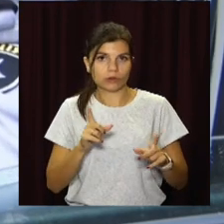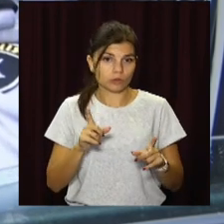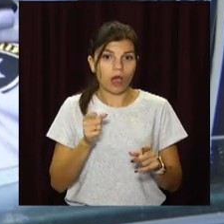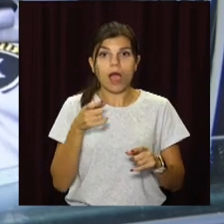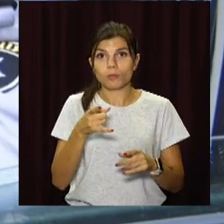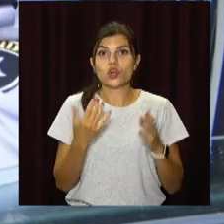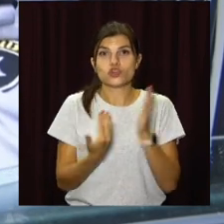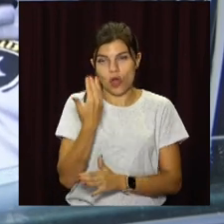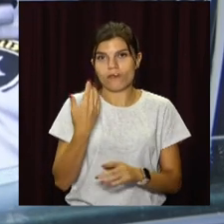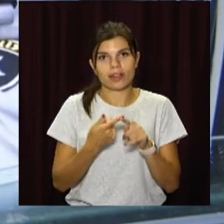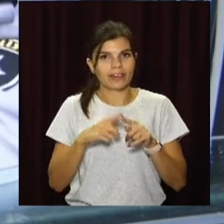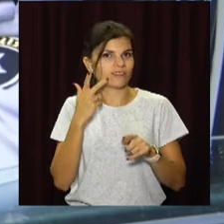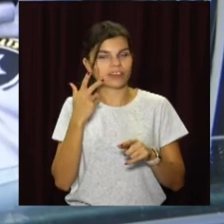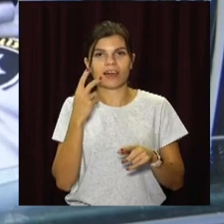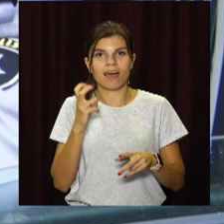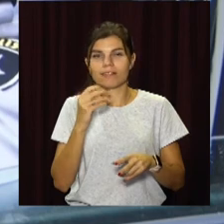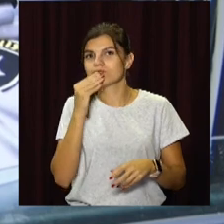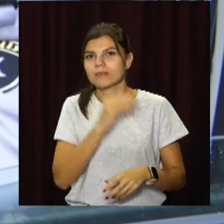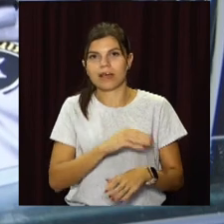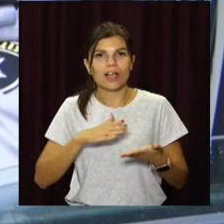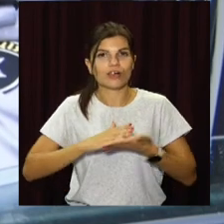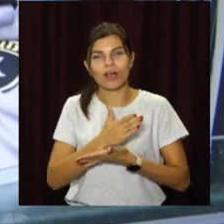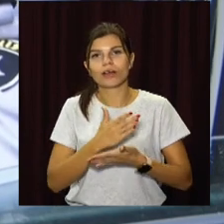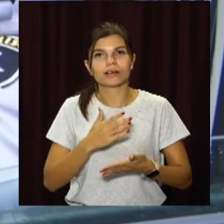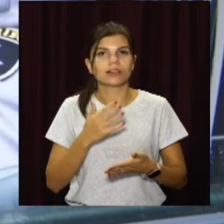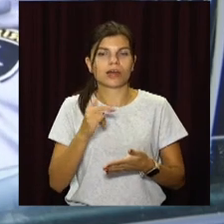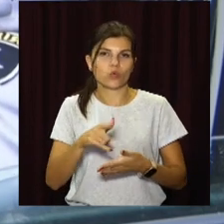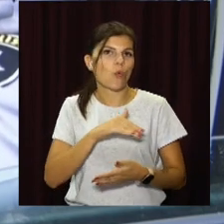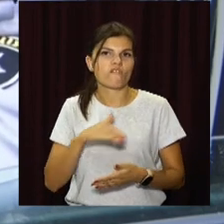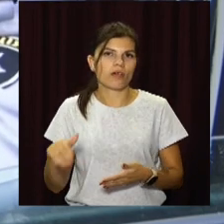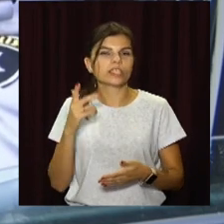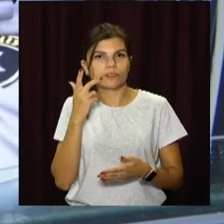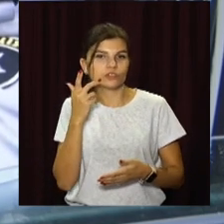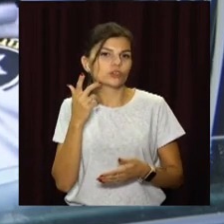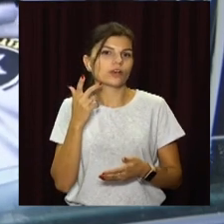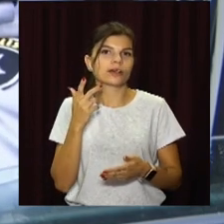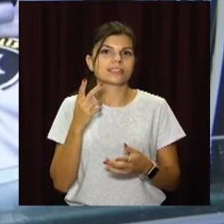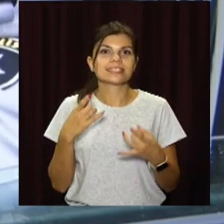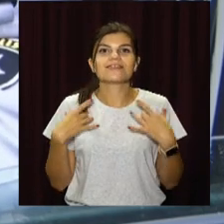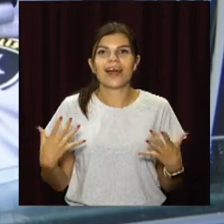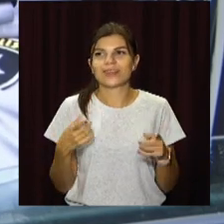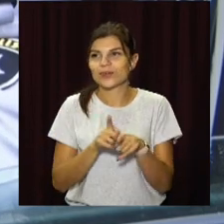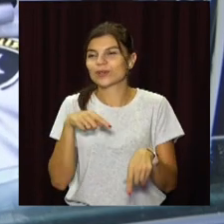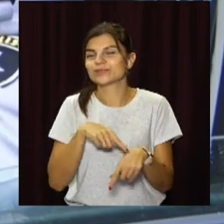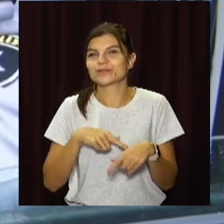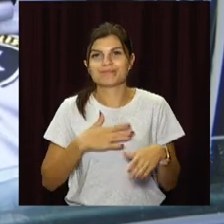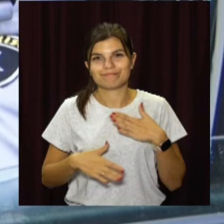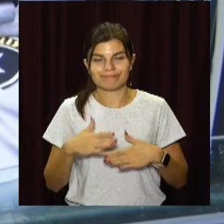є надійніший, то це завжди свято, завжди